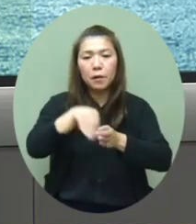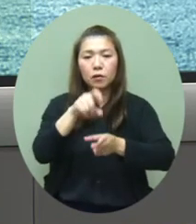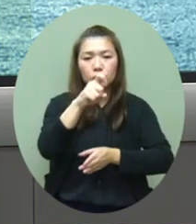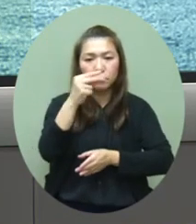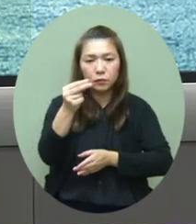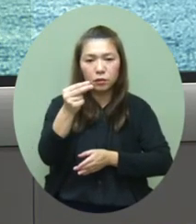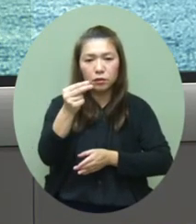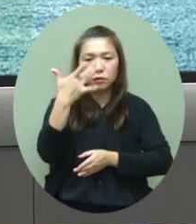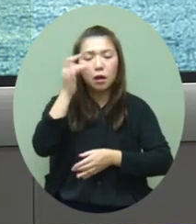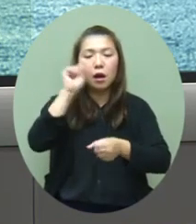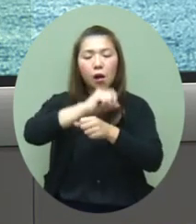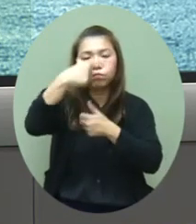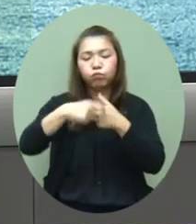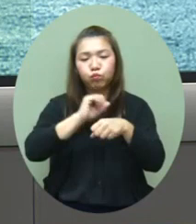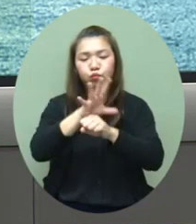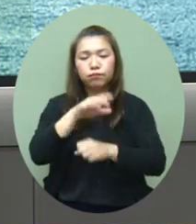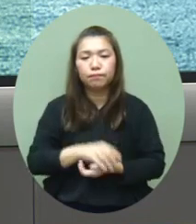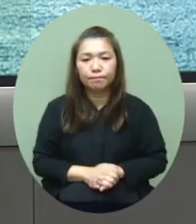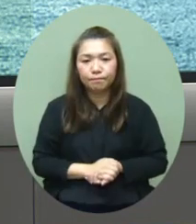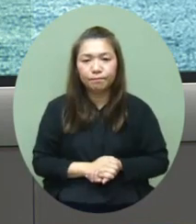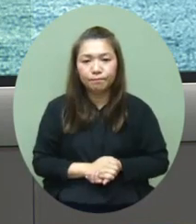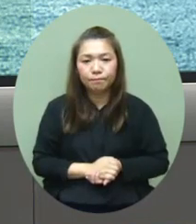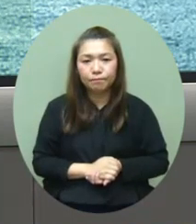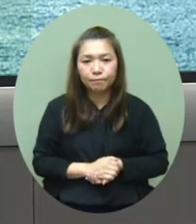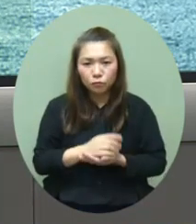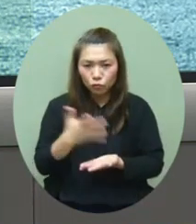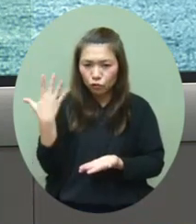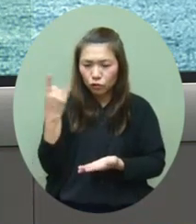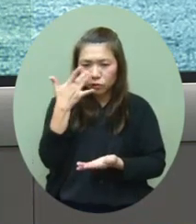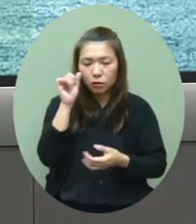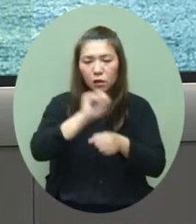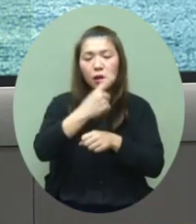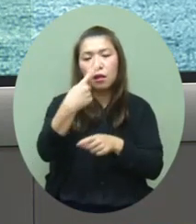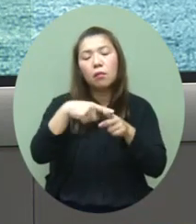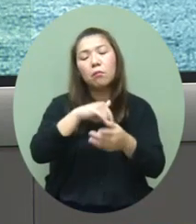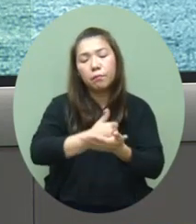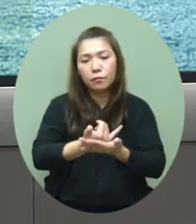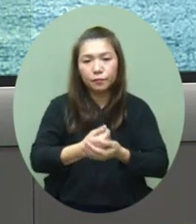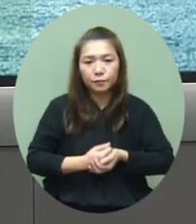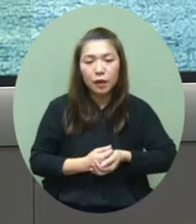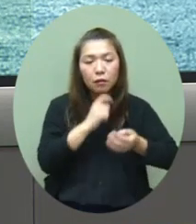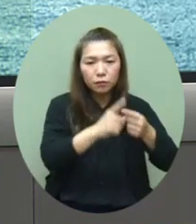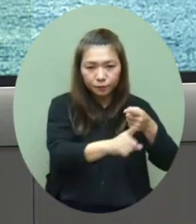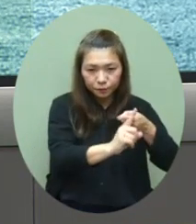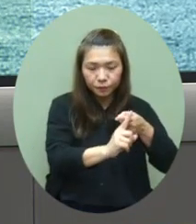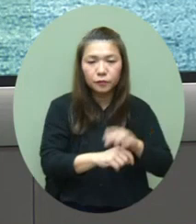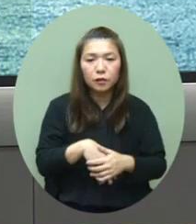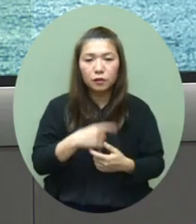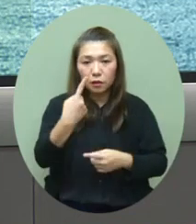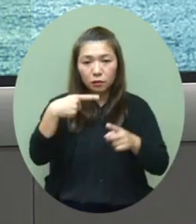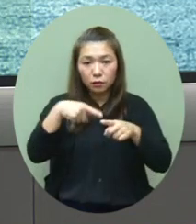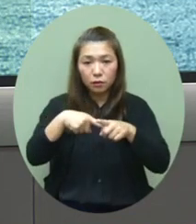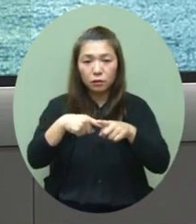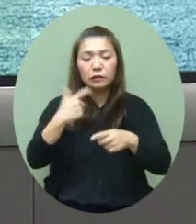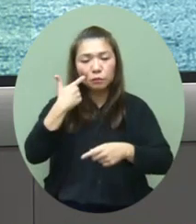97名是新增的确诊病人昨天申请报了一名病人的情况是危态一名病人